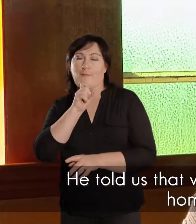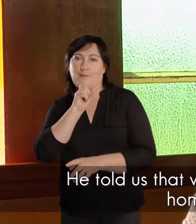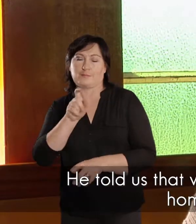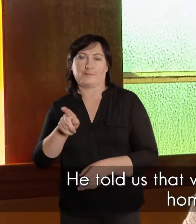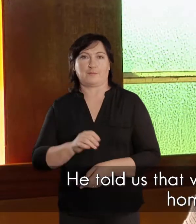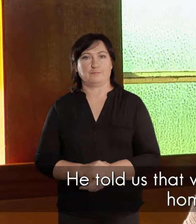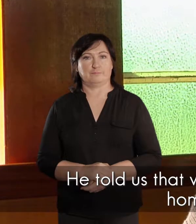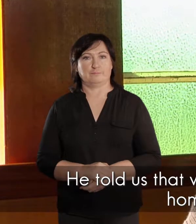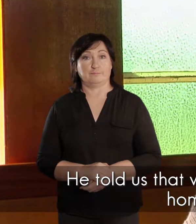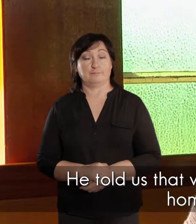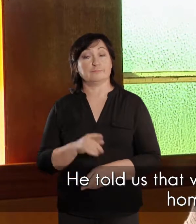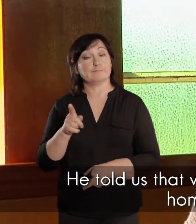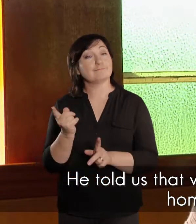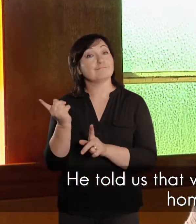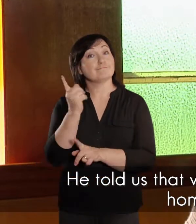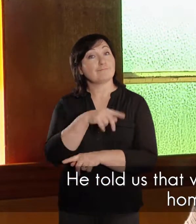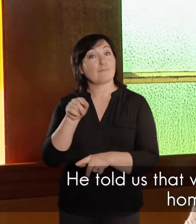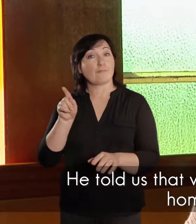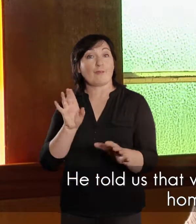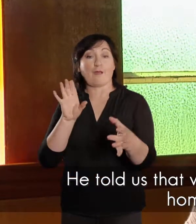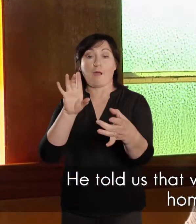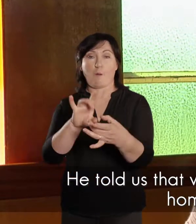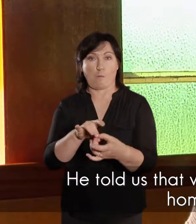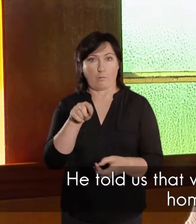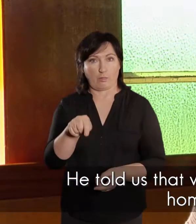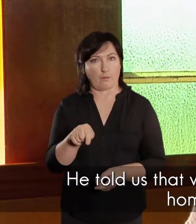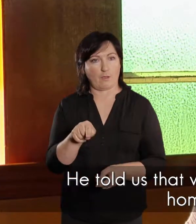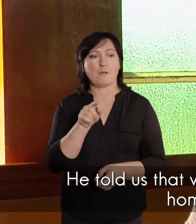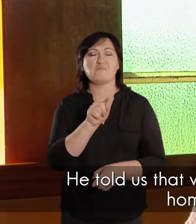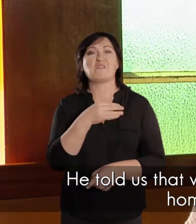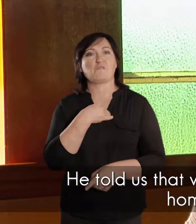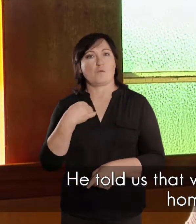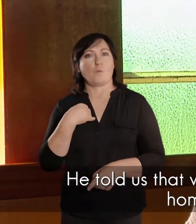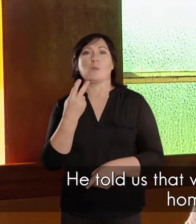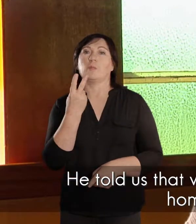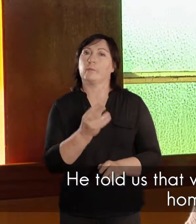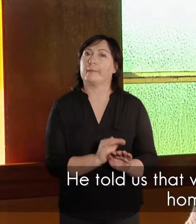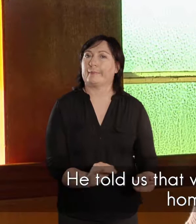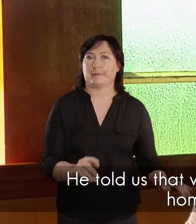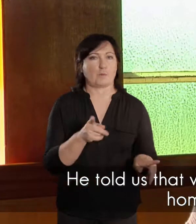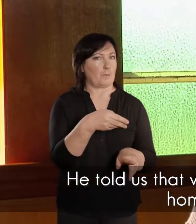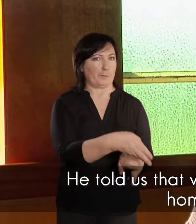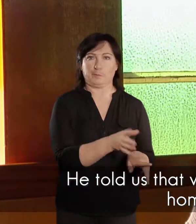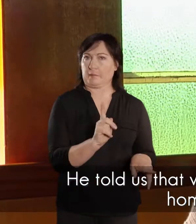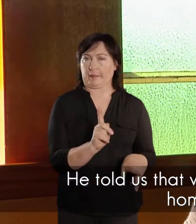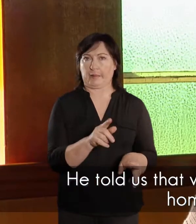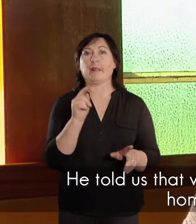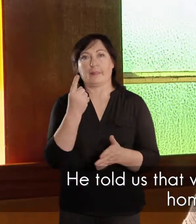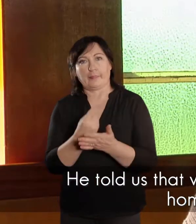En hy sê, door alle nou die dag daar komt, was die vrouw en die kinders nie thuis nie. Die man was daar.